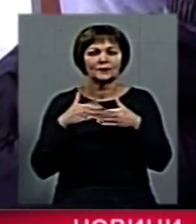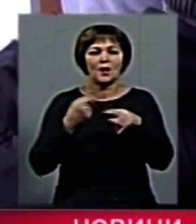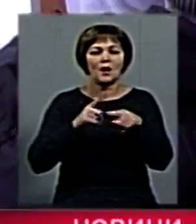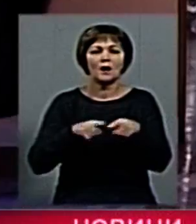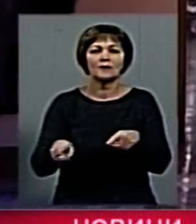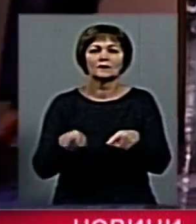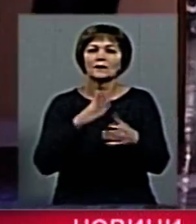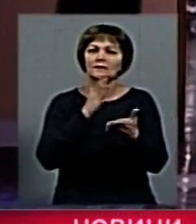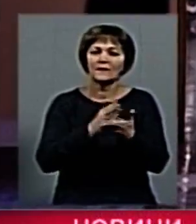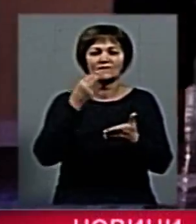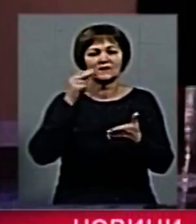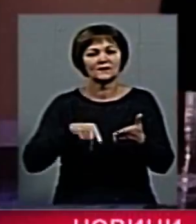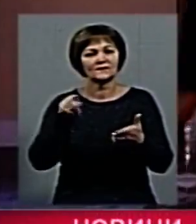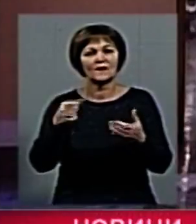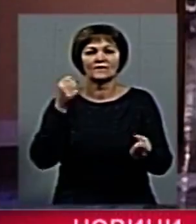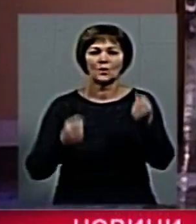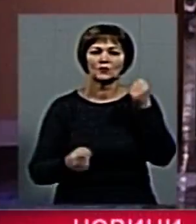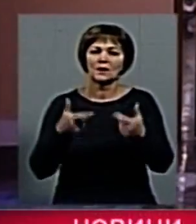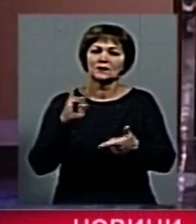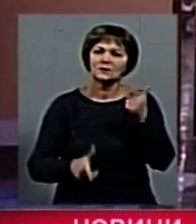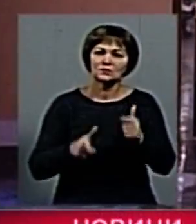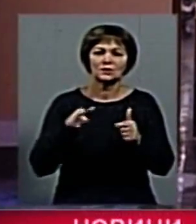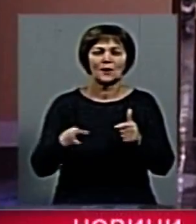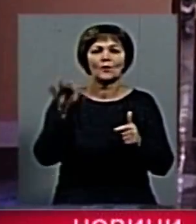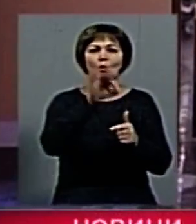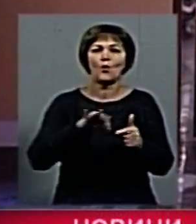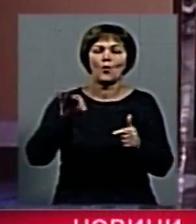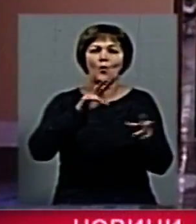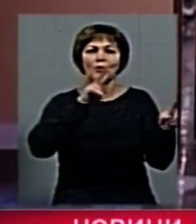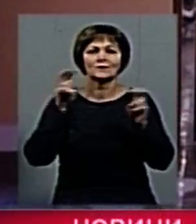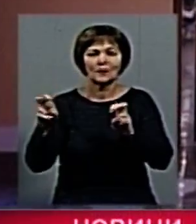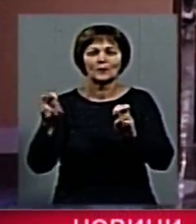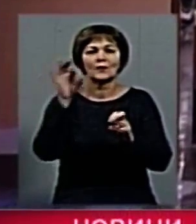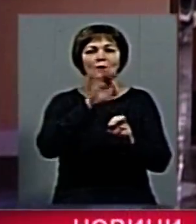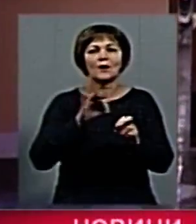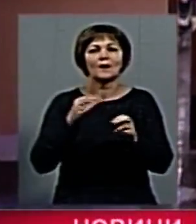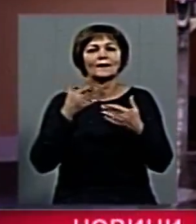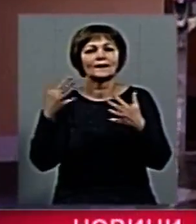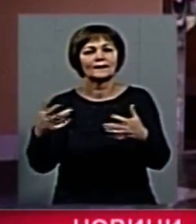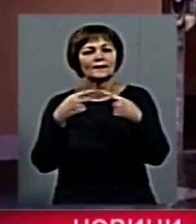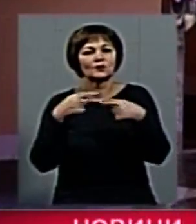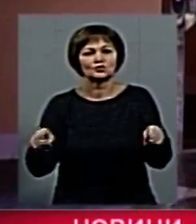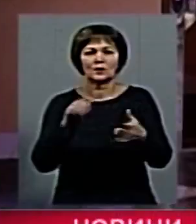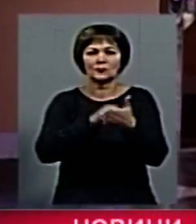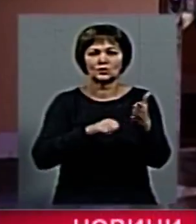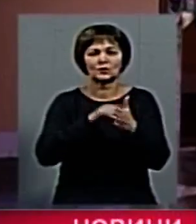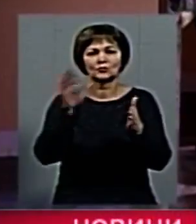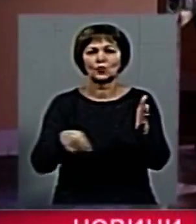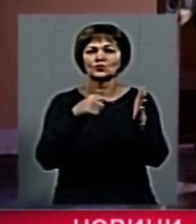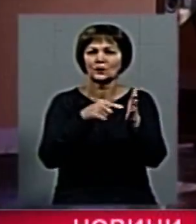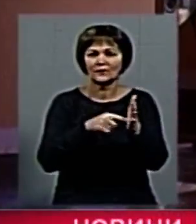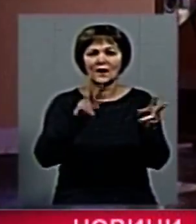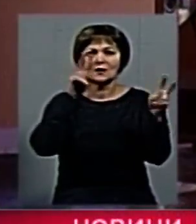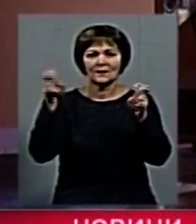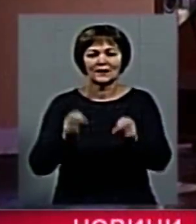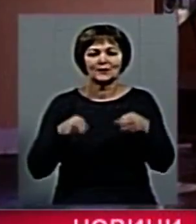наскільки в цьому є вина водія, чи дійсно там мова йде про інші обставини, буде встановлено у рамках